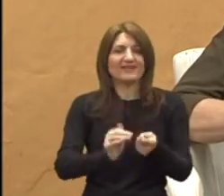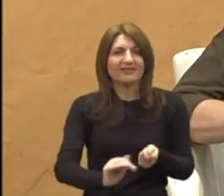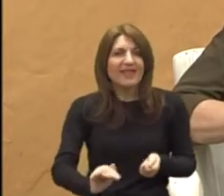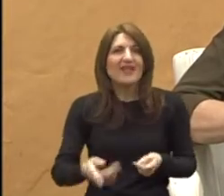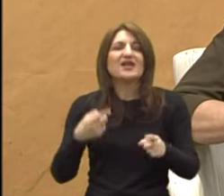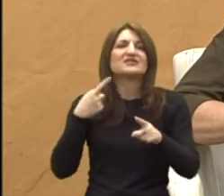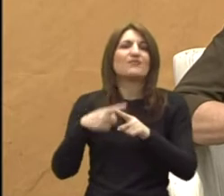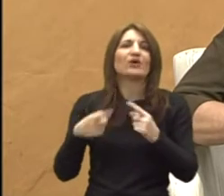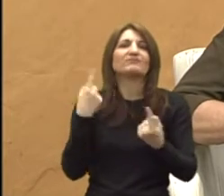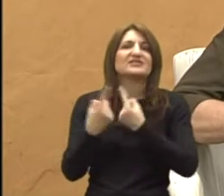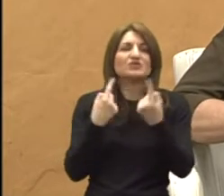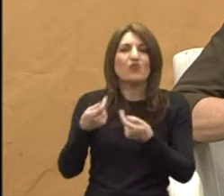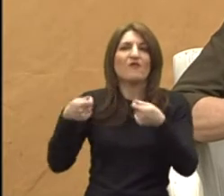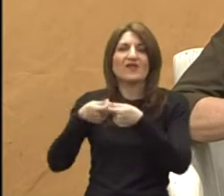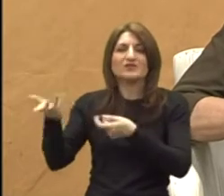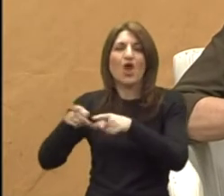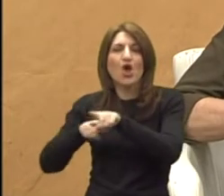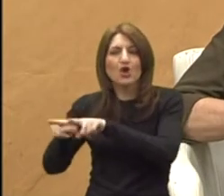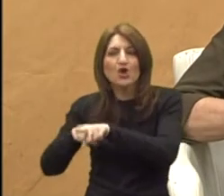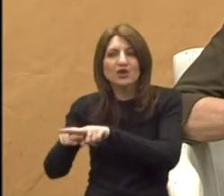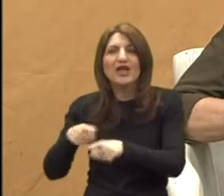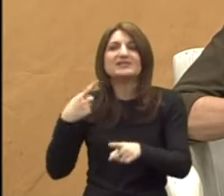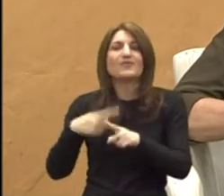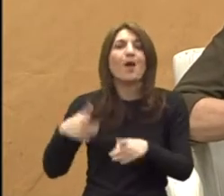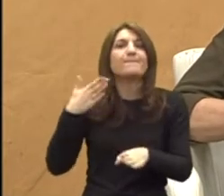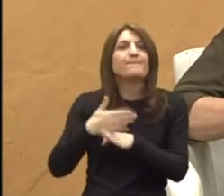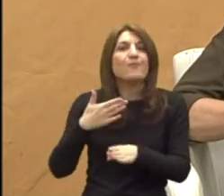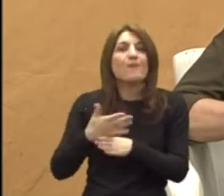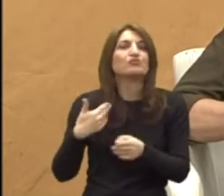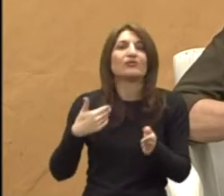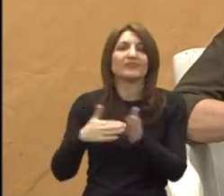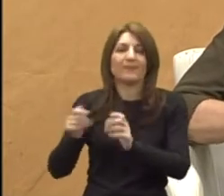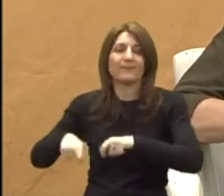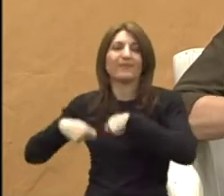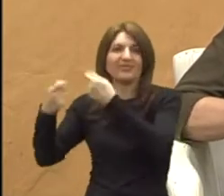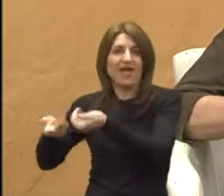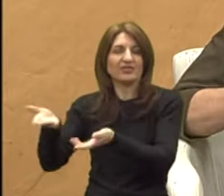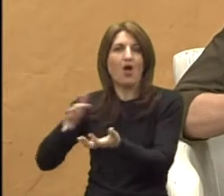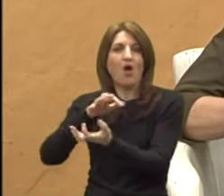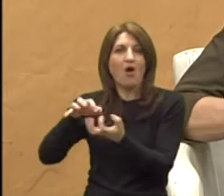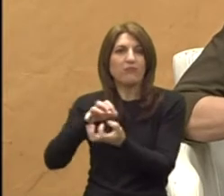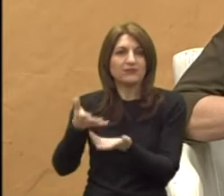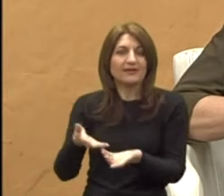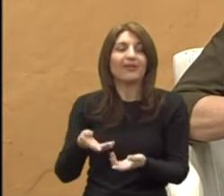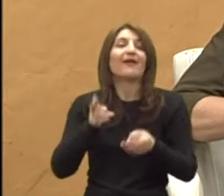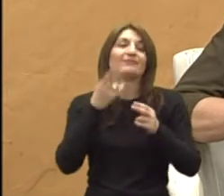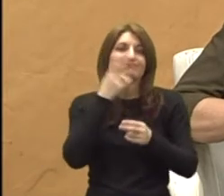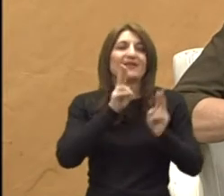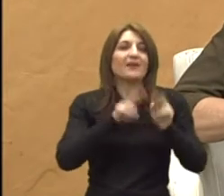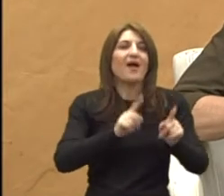zbog roditelja, zbog pomoći koju bi trebali nekoj obitelji pružiti, pa postoje različiti